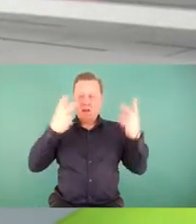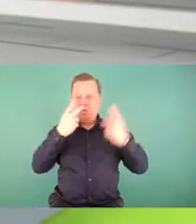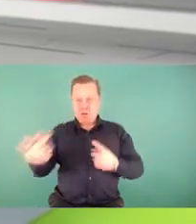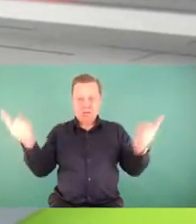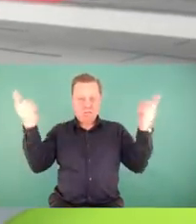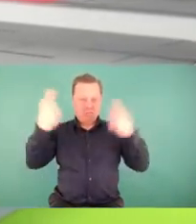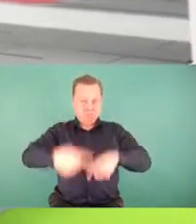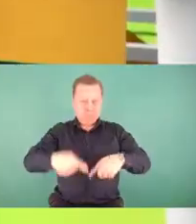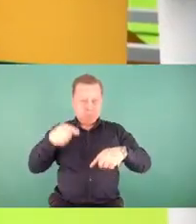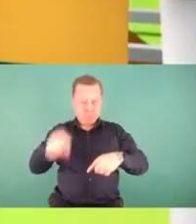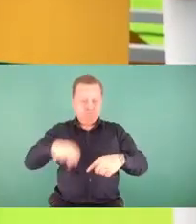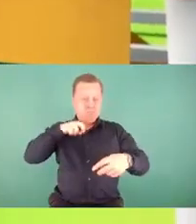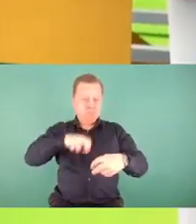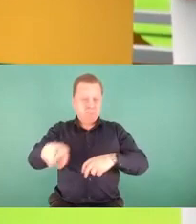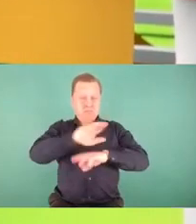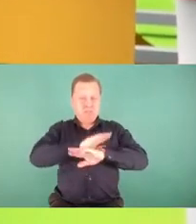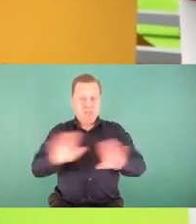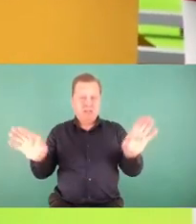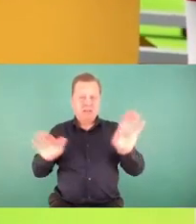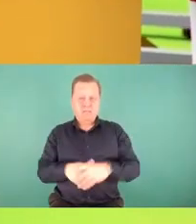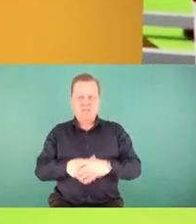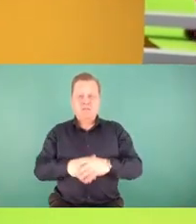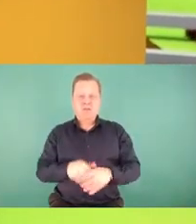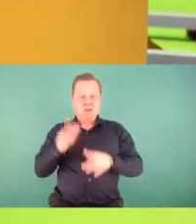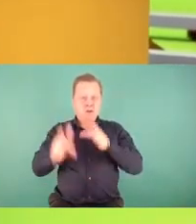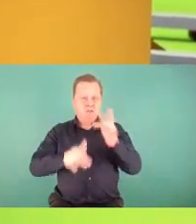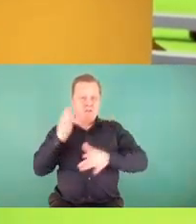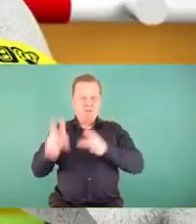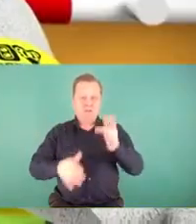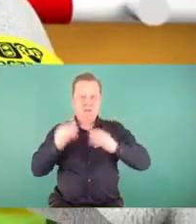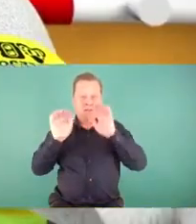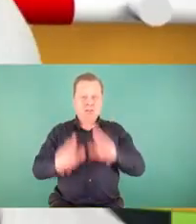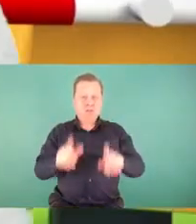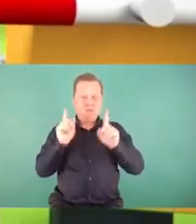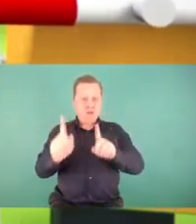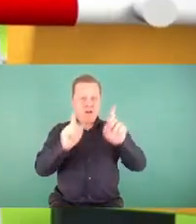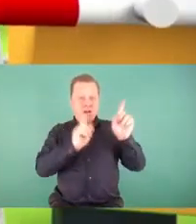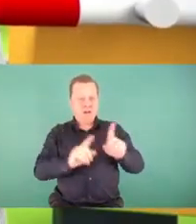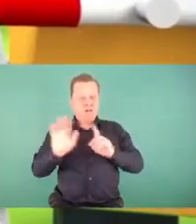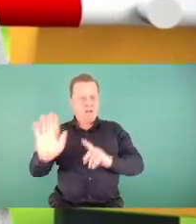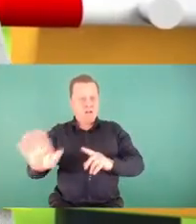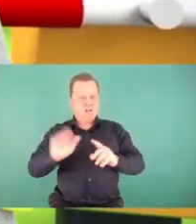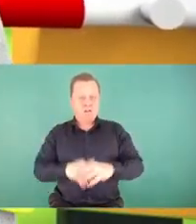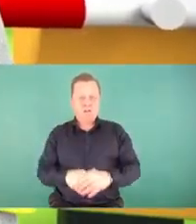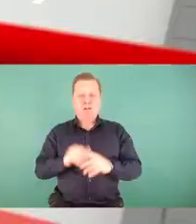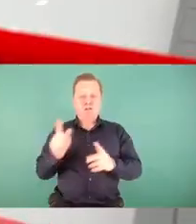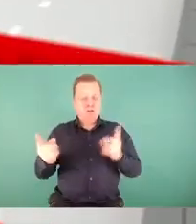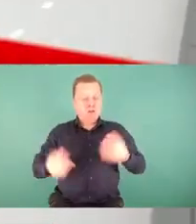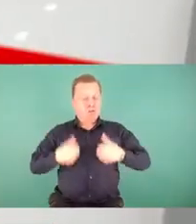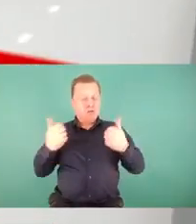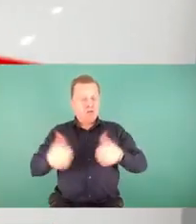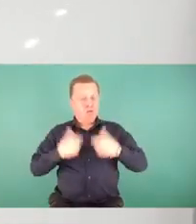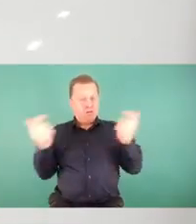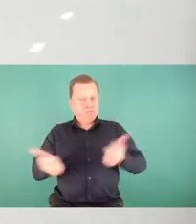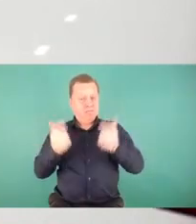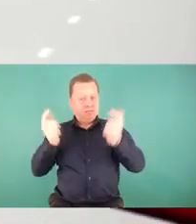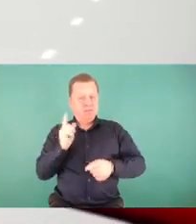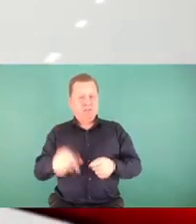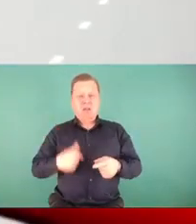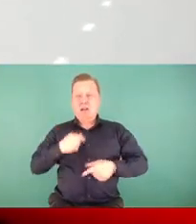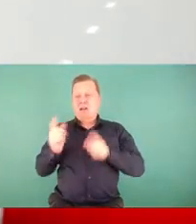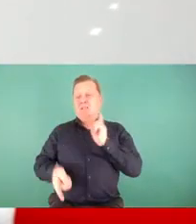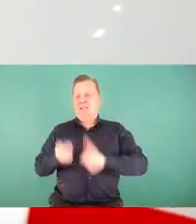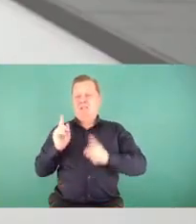przechodź z żadnej strony. Rowerzystko stój uważaj, zdrowia swego nie narażaj. Choć się spieszę, stoję